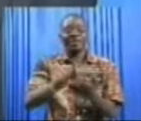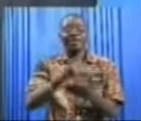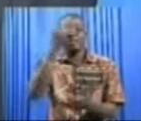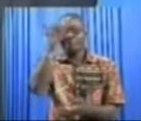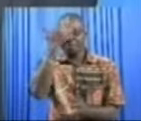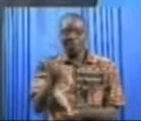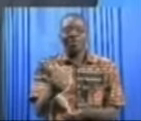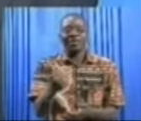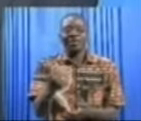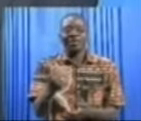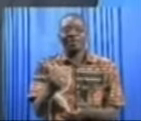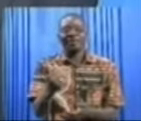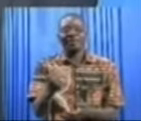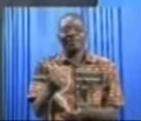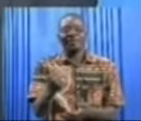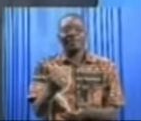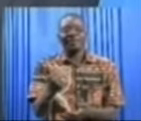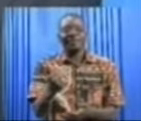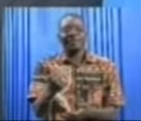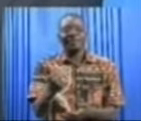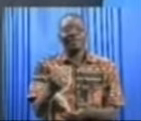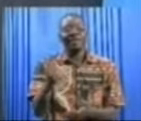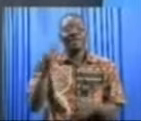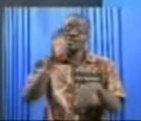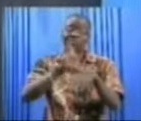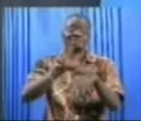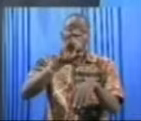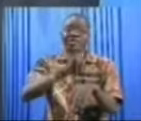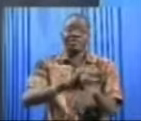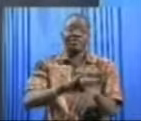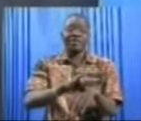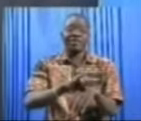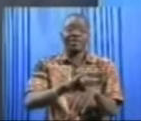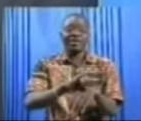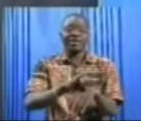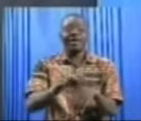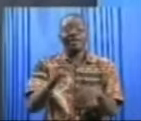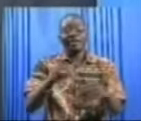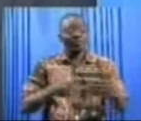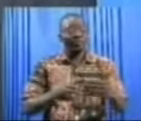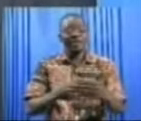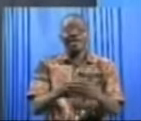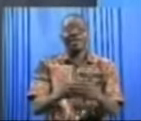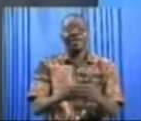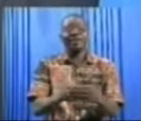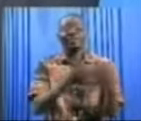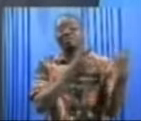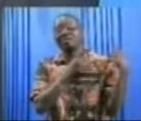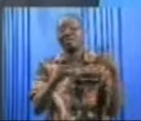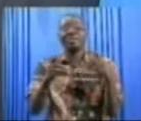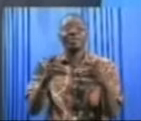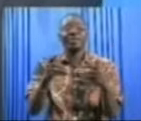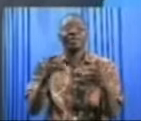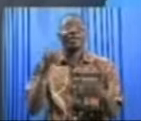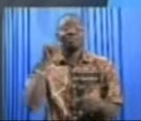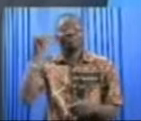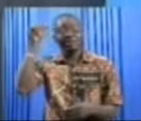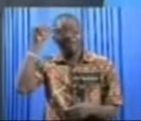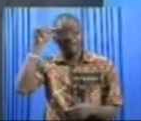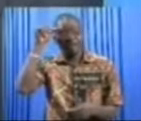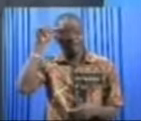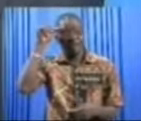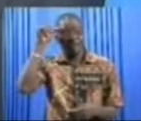diaspora en Côte d'Ivoire est arrivée, je crois, depuis avant-hier. Et puis, il y a également